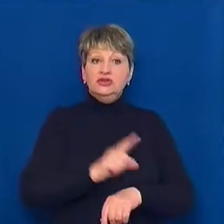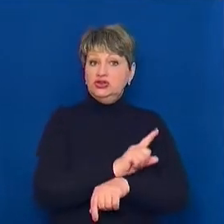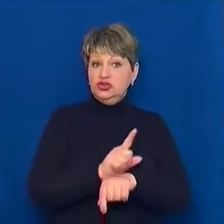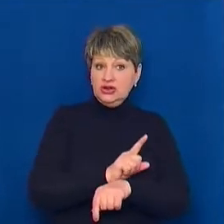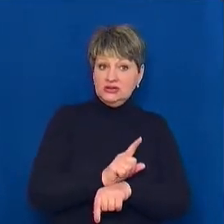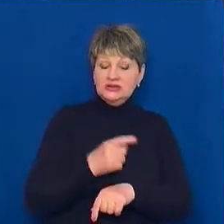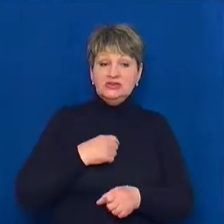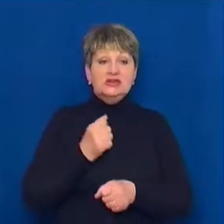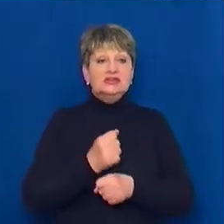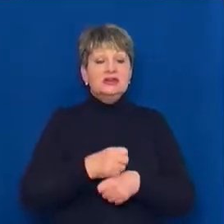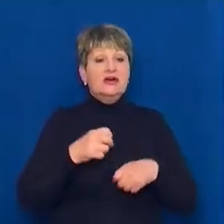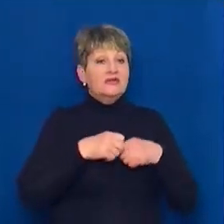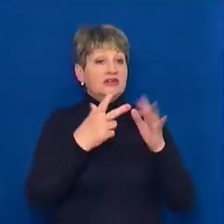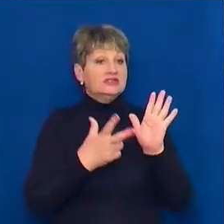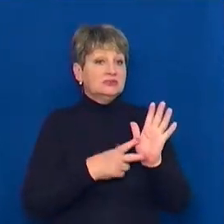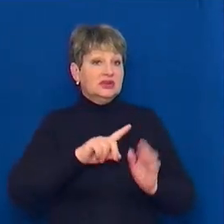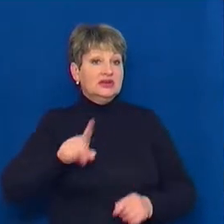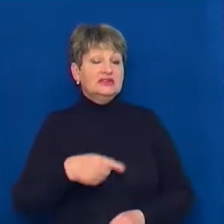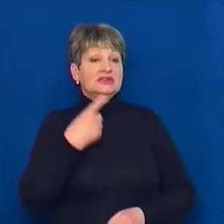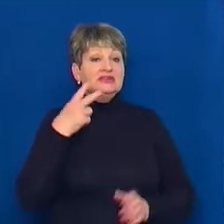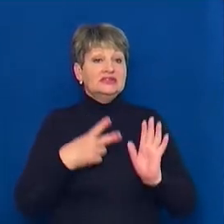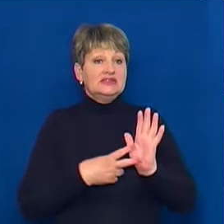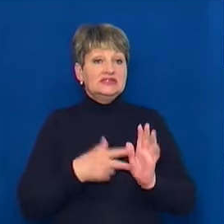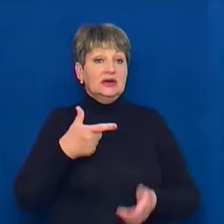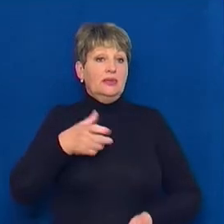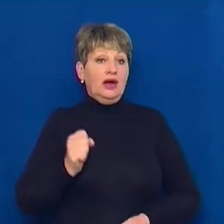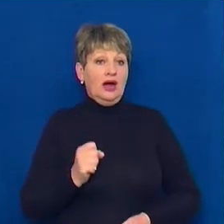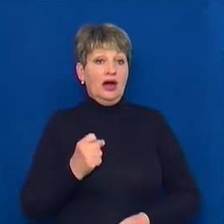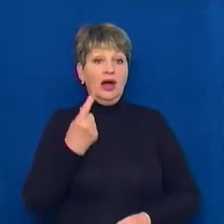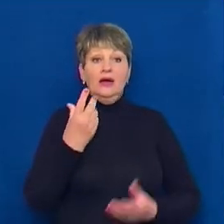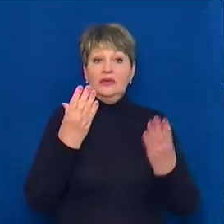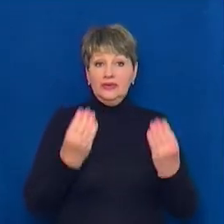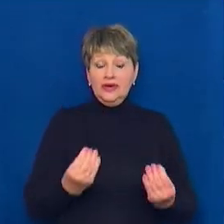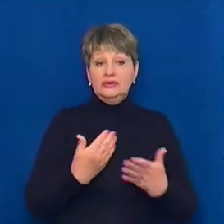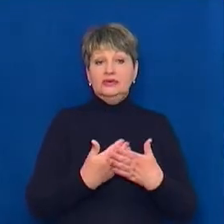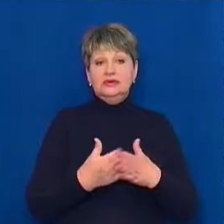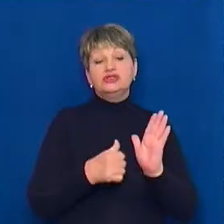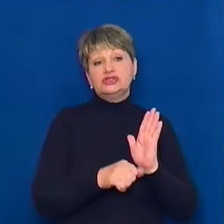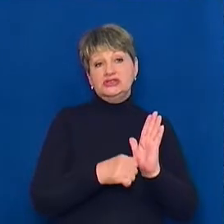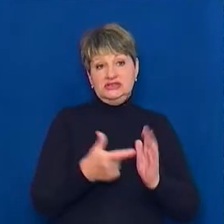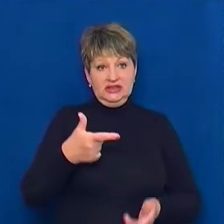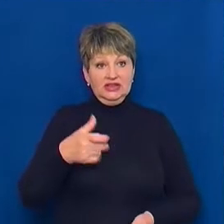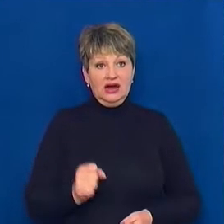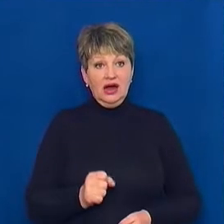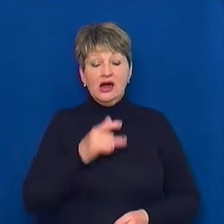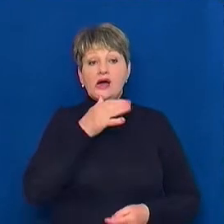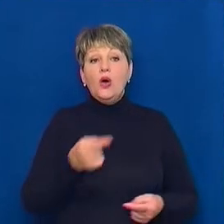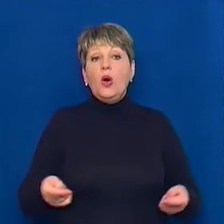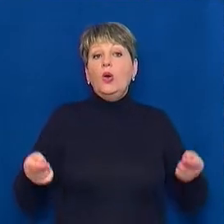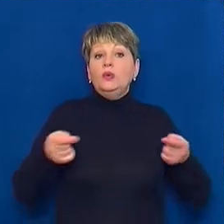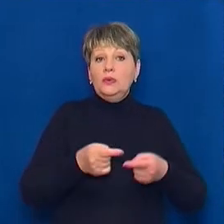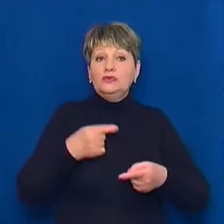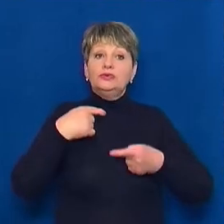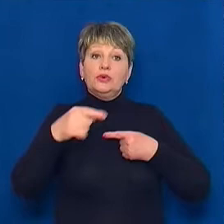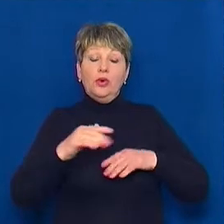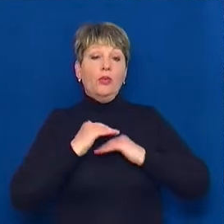,7 гектара. За день виходить около 60 гектар. Тим часом на іншому полі